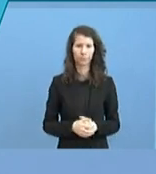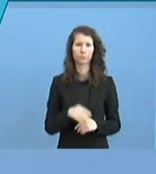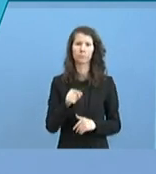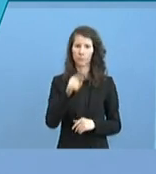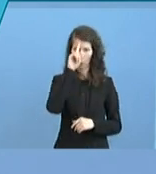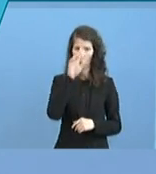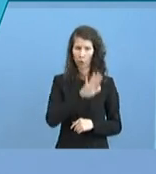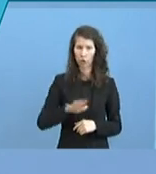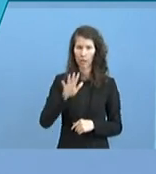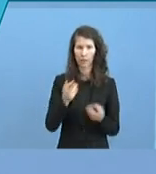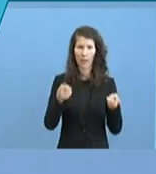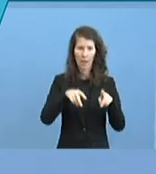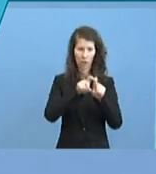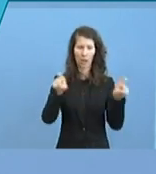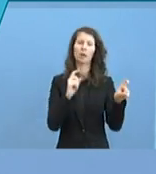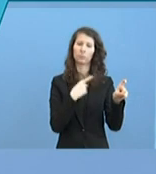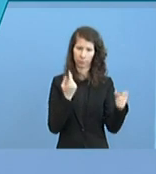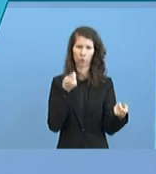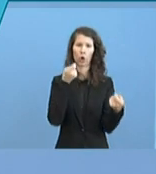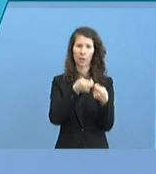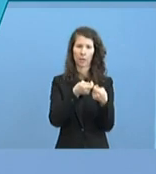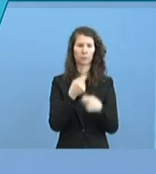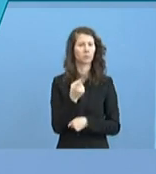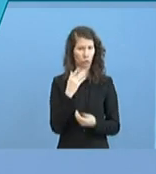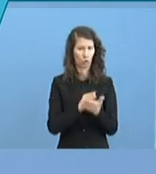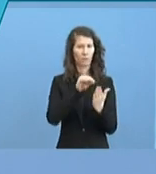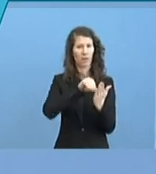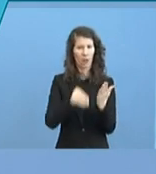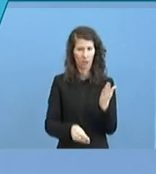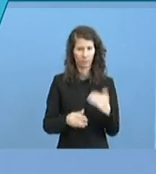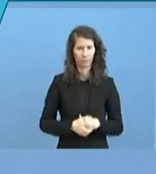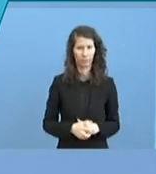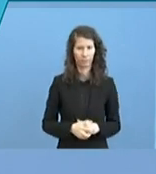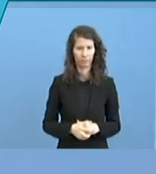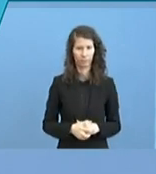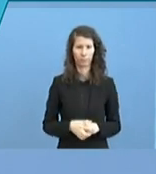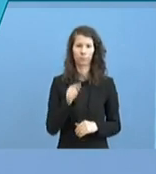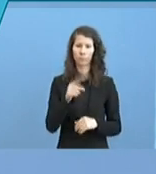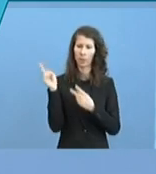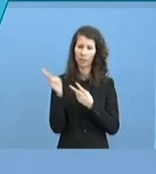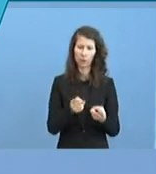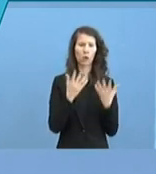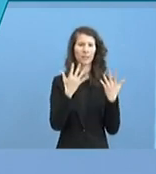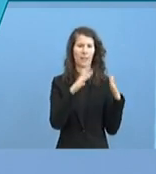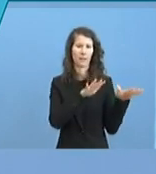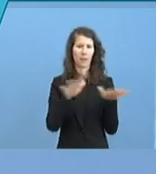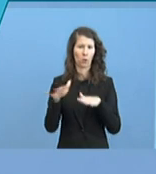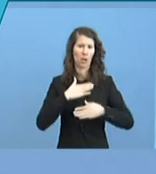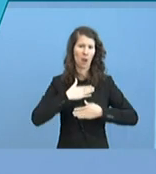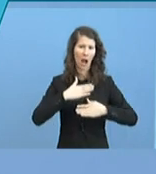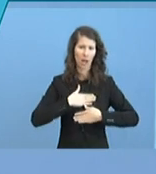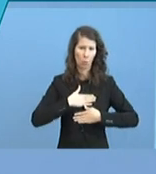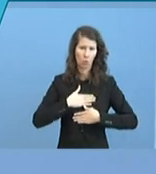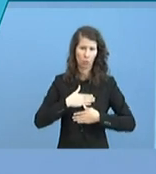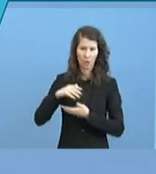Deutschland sind wir in Kontakt, haben dafür Verträge geschlossen über die Lieferung von 10.000 Beatmungsgeräten. Aber wie gesagt,